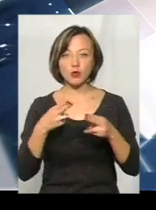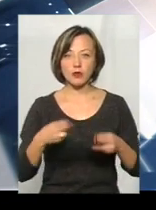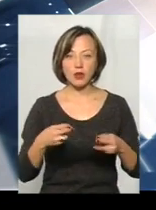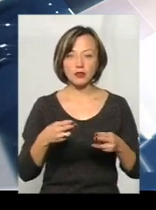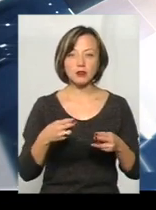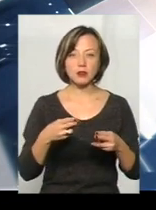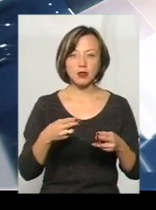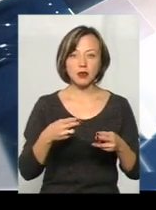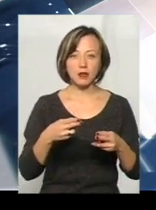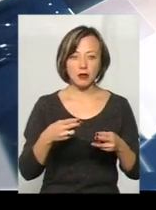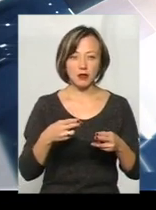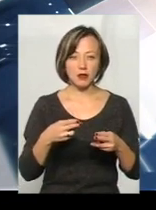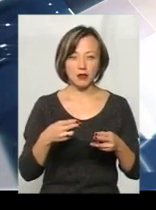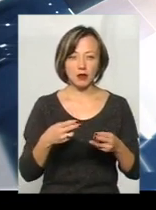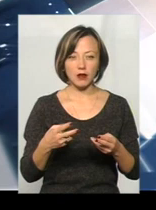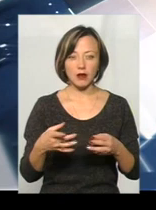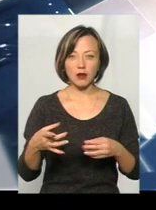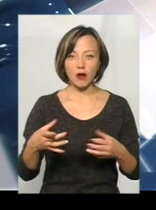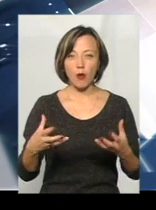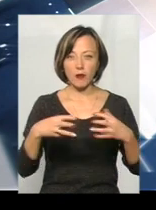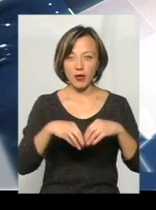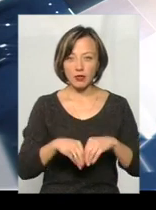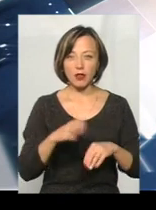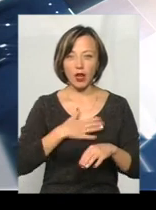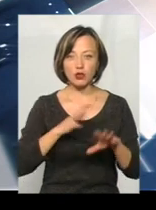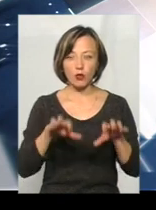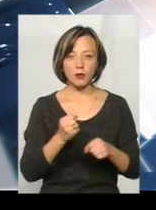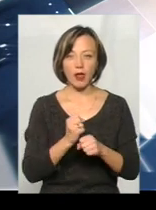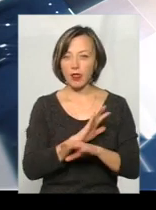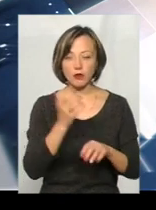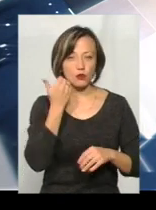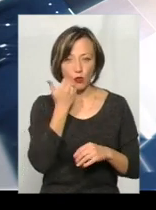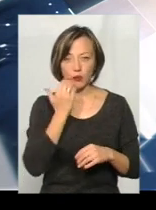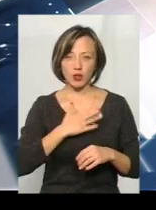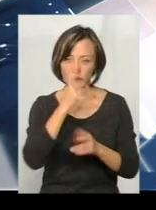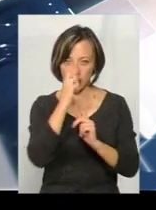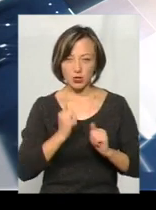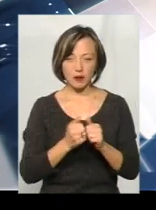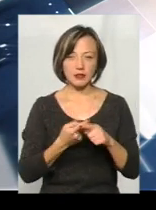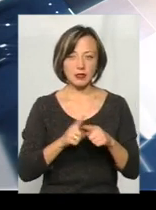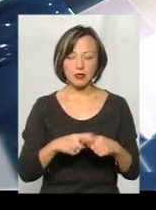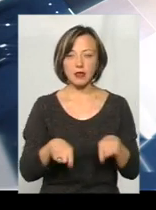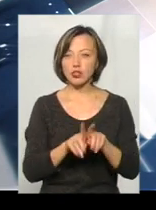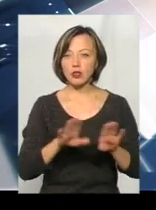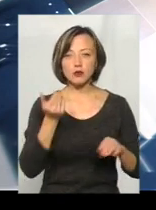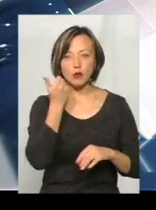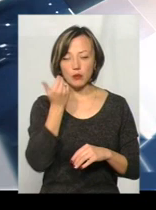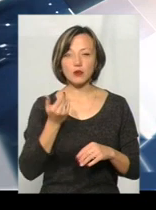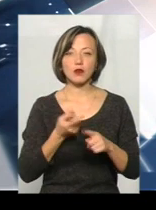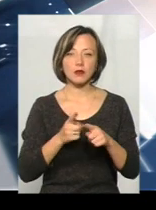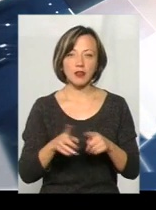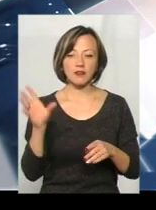станційно об'єднана, там, де працюють наші голови, повірте, нам не стидно, я думаю, нашій державі теж не стидно, тому що бюджети